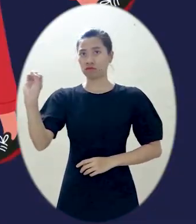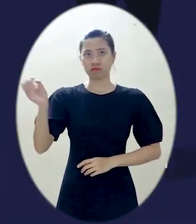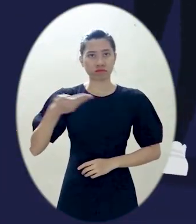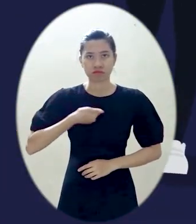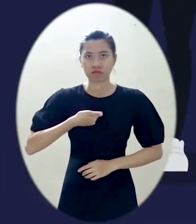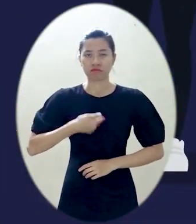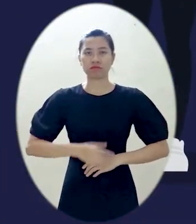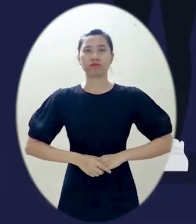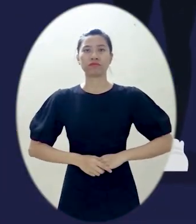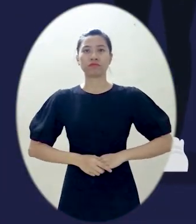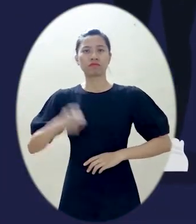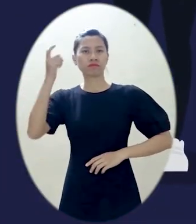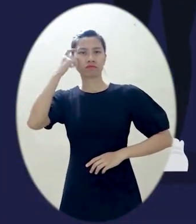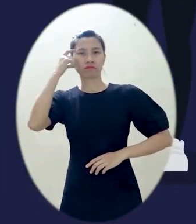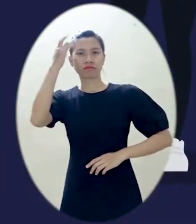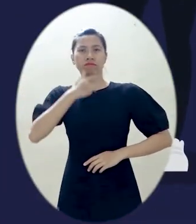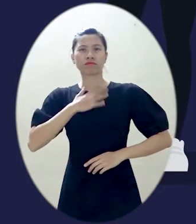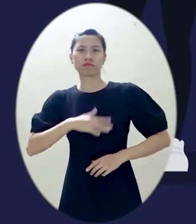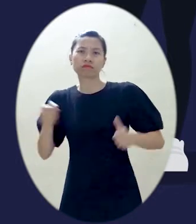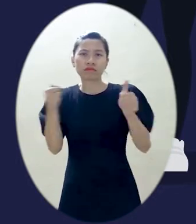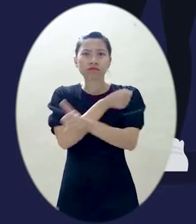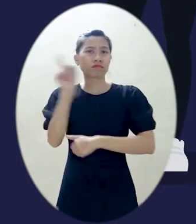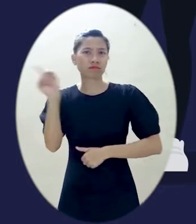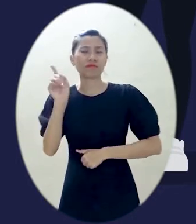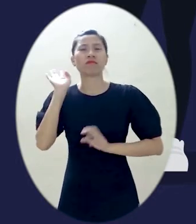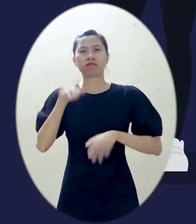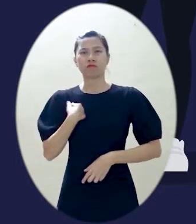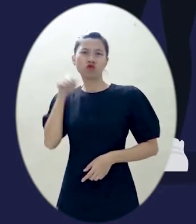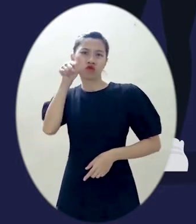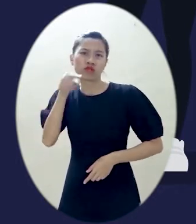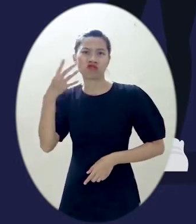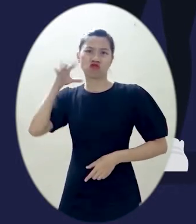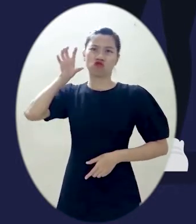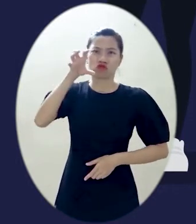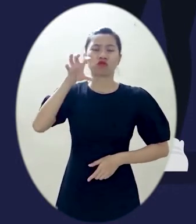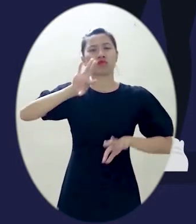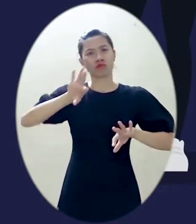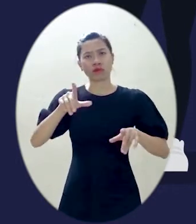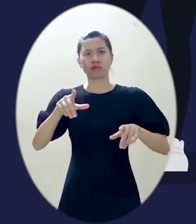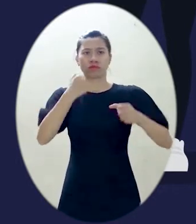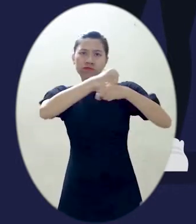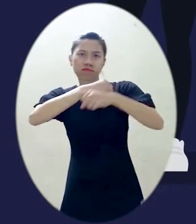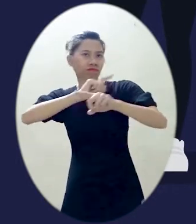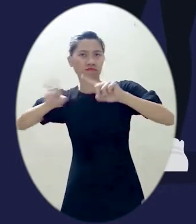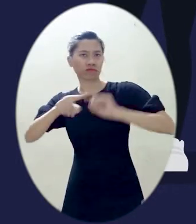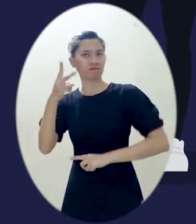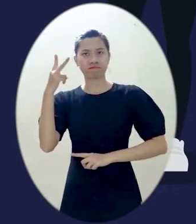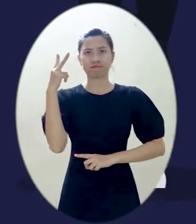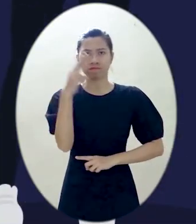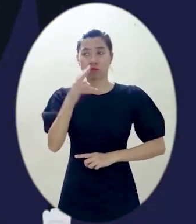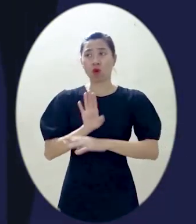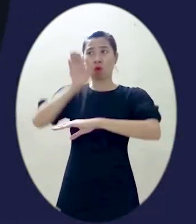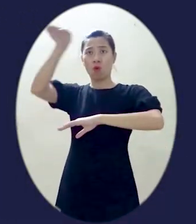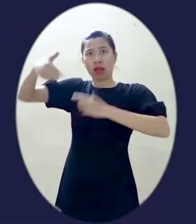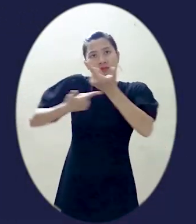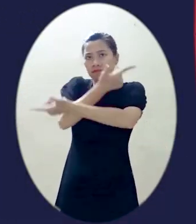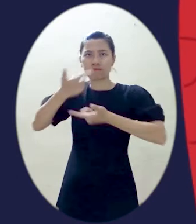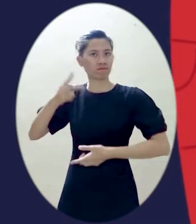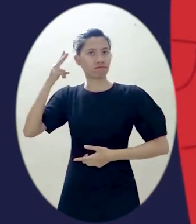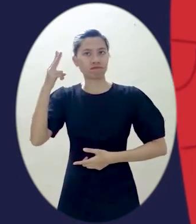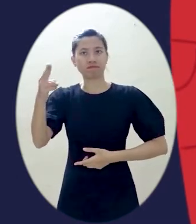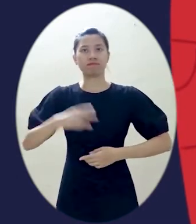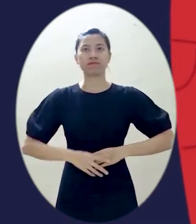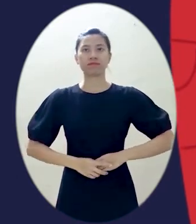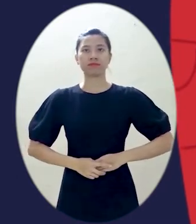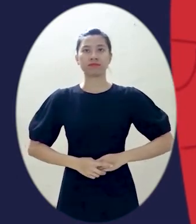Bạo lực tinh thần, thường được biểu hiện qua những lời chửi sủa, biệt thị hay kiểm soát hành động, hạn chế không cho giao tiếp với bên